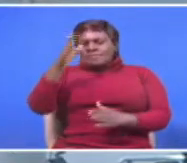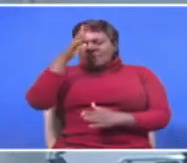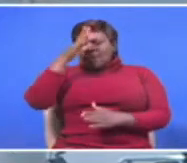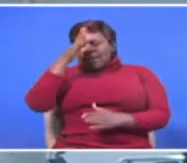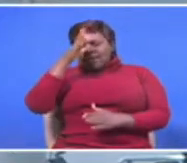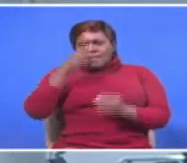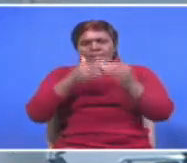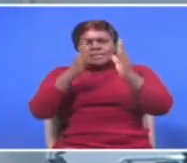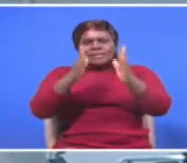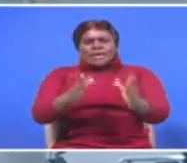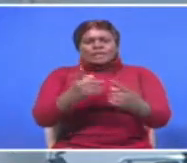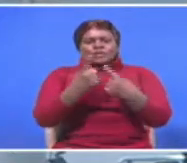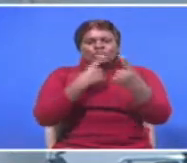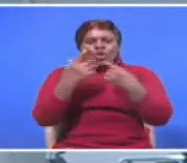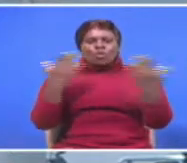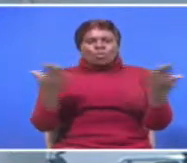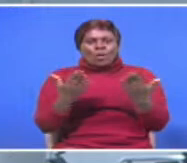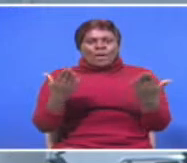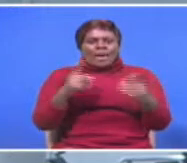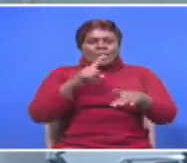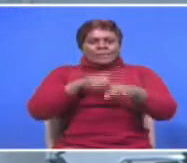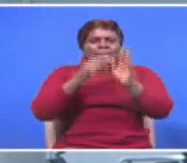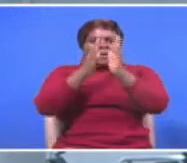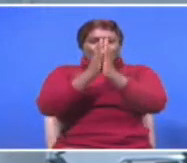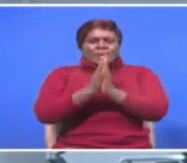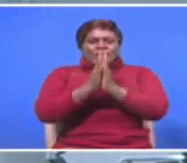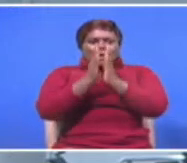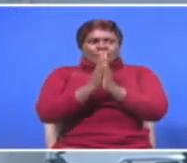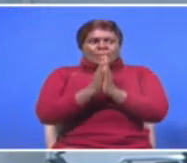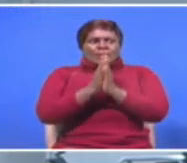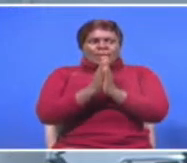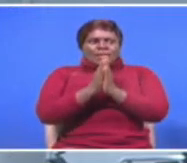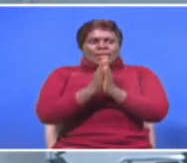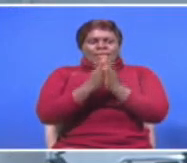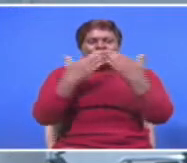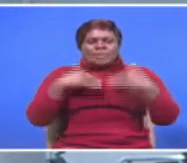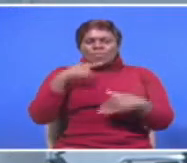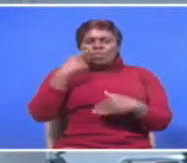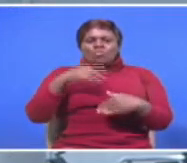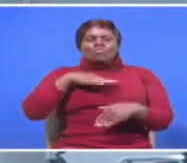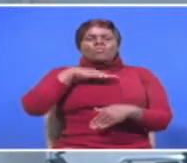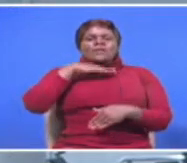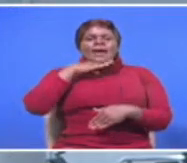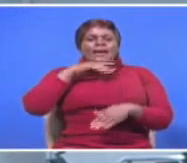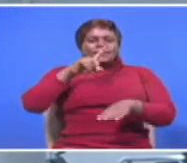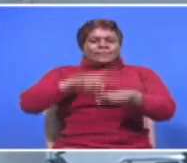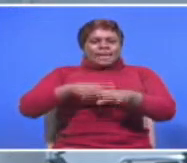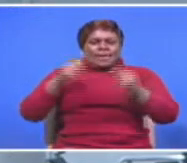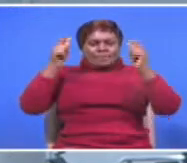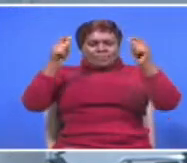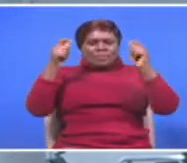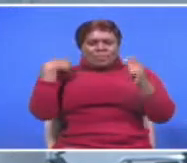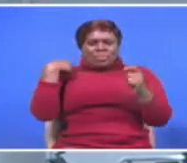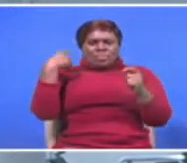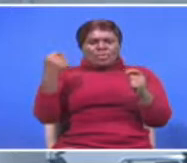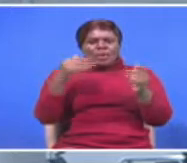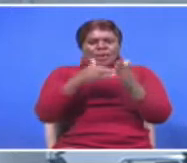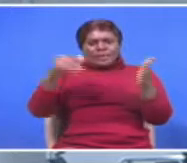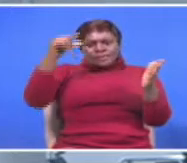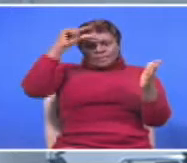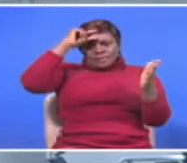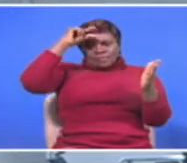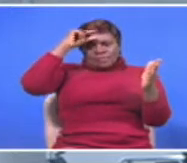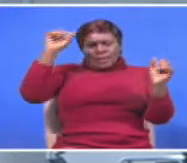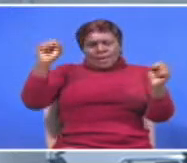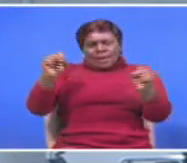Viguzi hawa lizungumza kwenye misa ya kuapungia mkono buriani waliuangamia kwenye mandamano ya hivi karibu ni vidi ya sirikali.